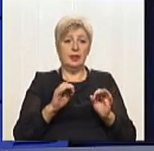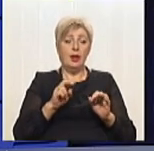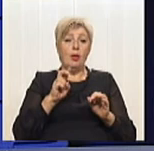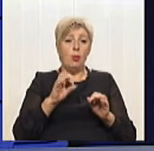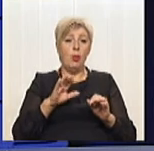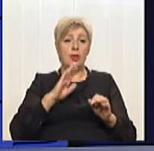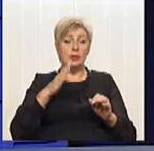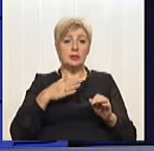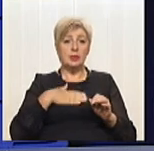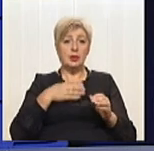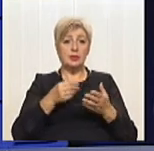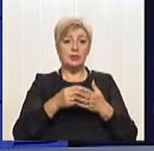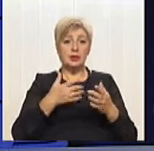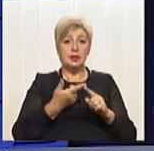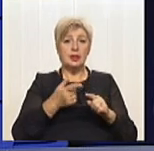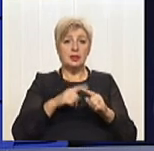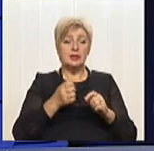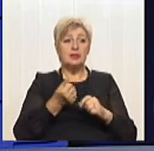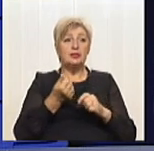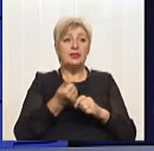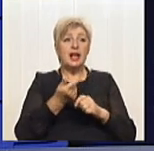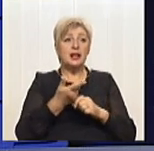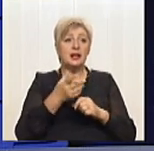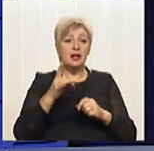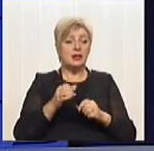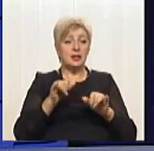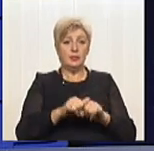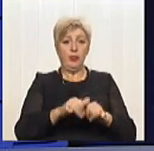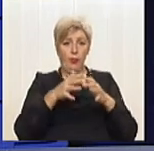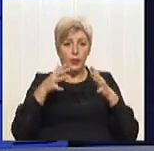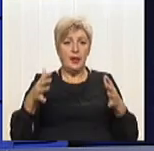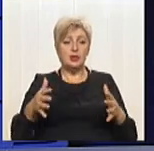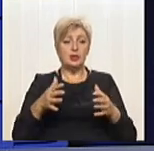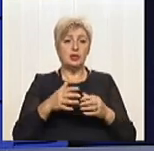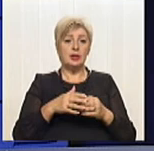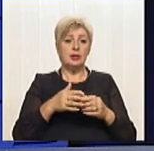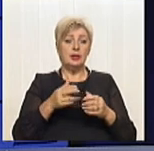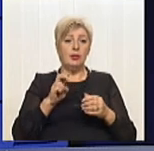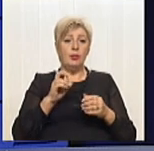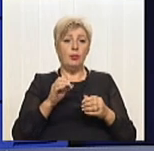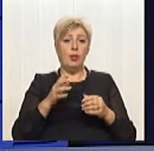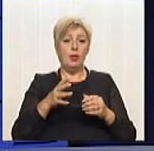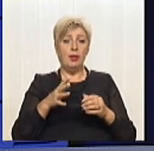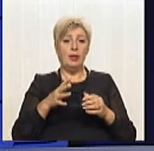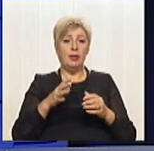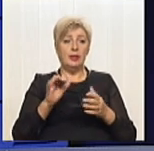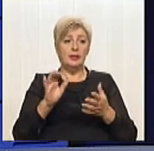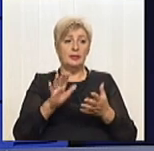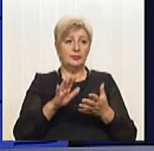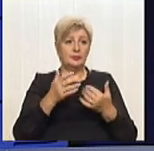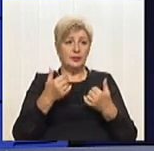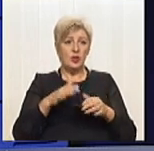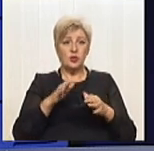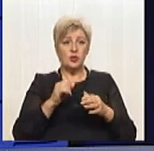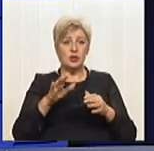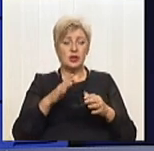за моїми оцінками це в декілька разів більше. Бо знос мереж, ми всі знаємо, що він